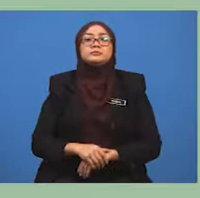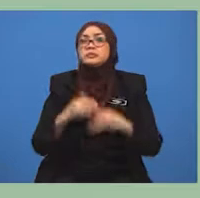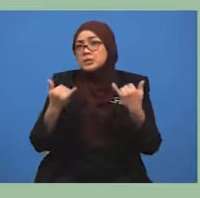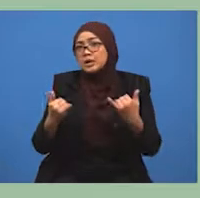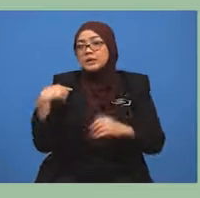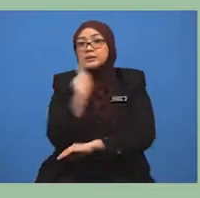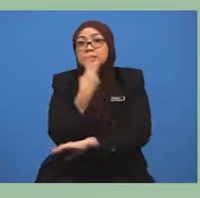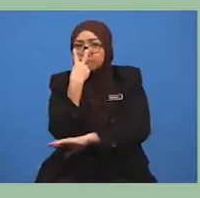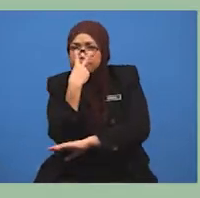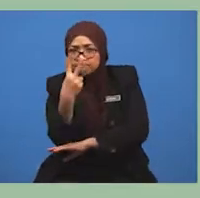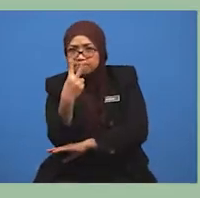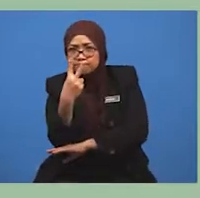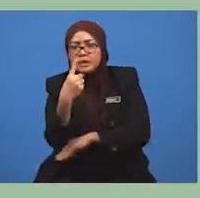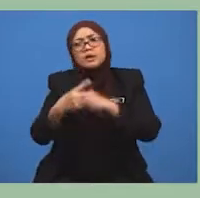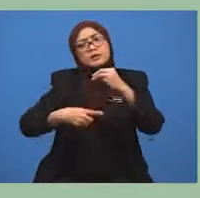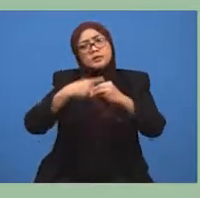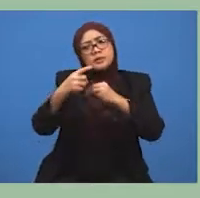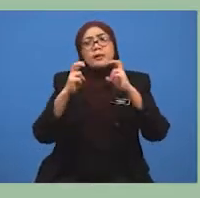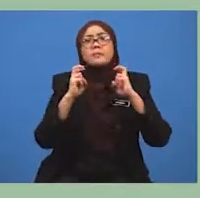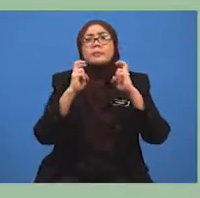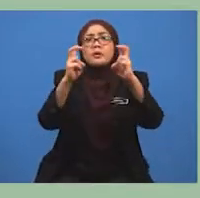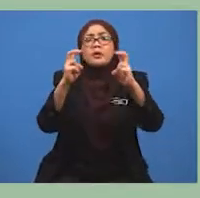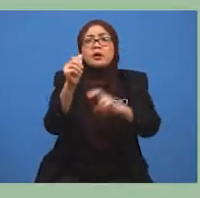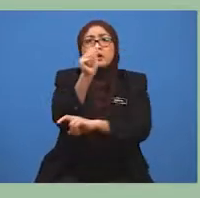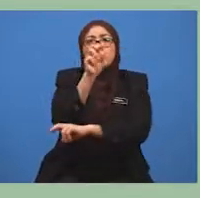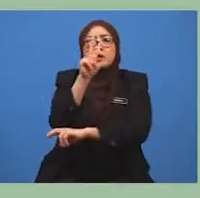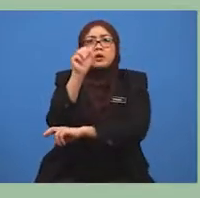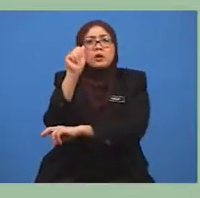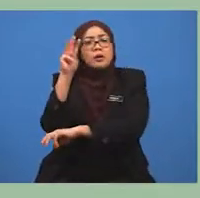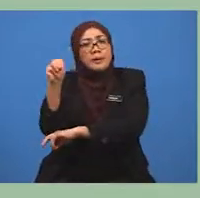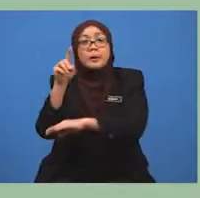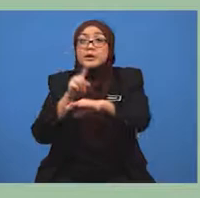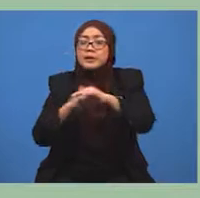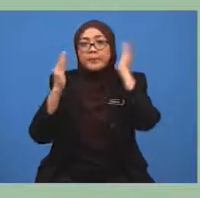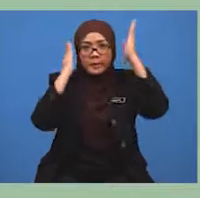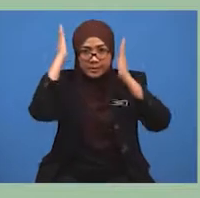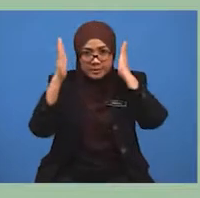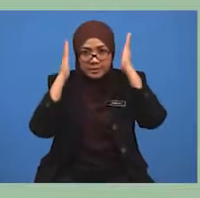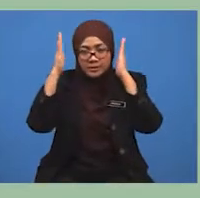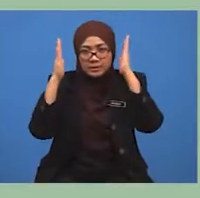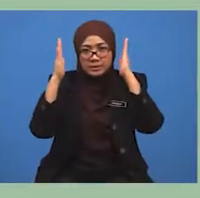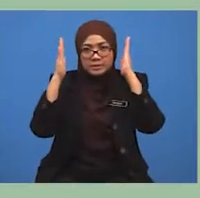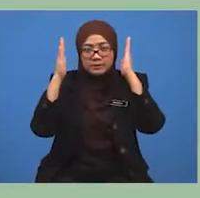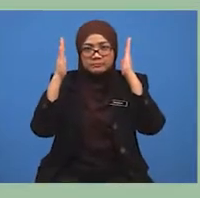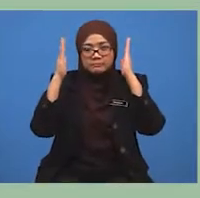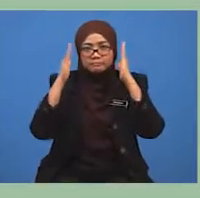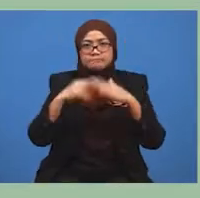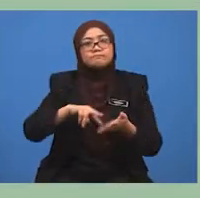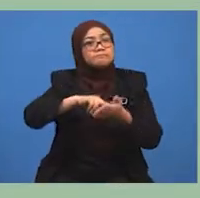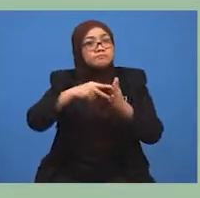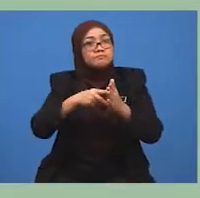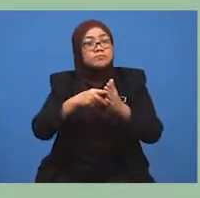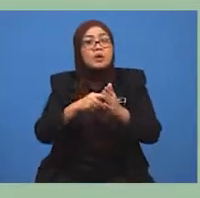lihat pula tentang pengangkutan awam di Malaysia iaitu pengangkutan awam